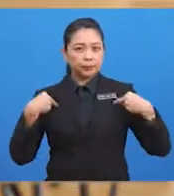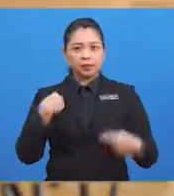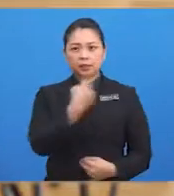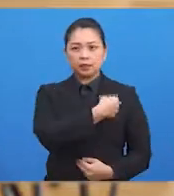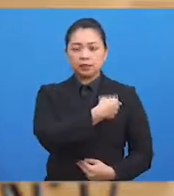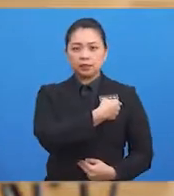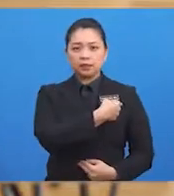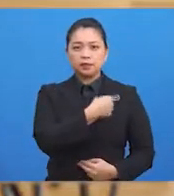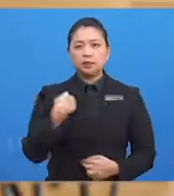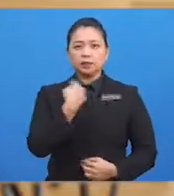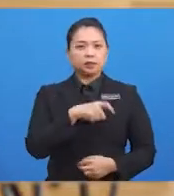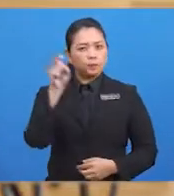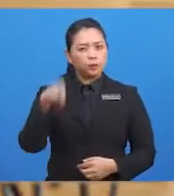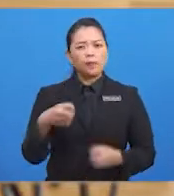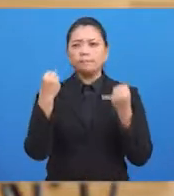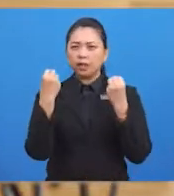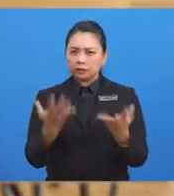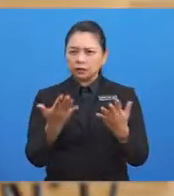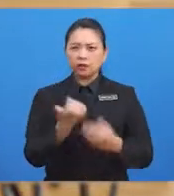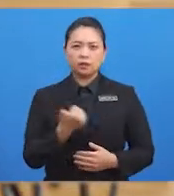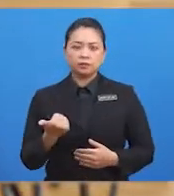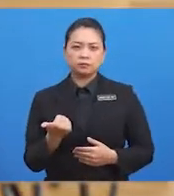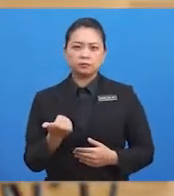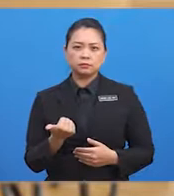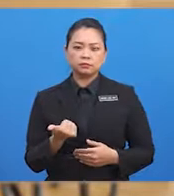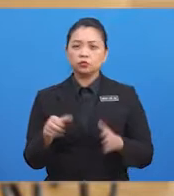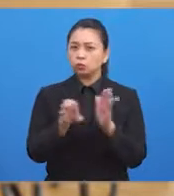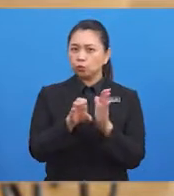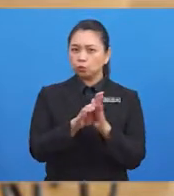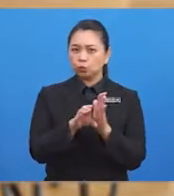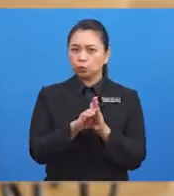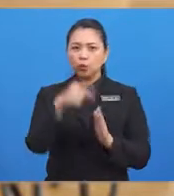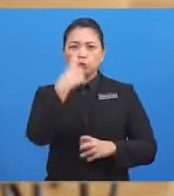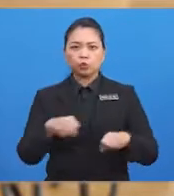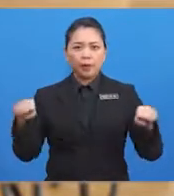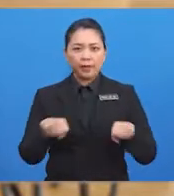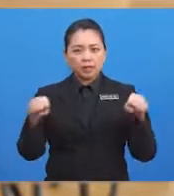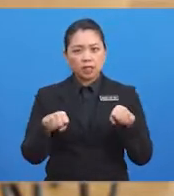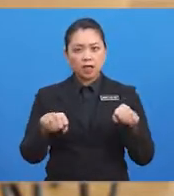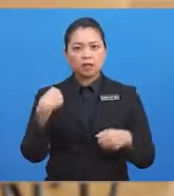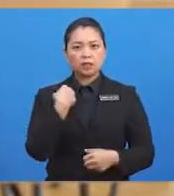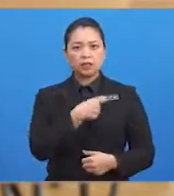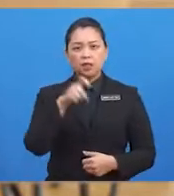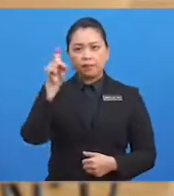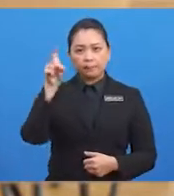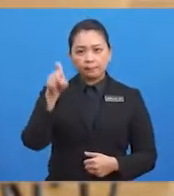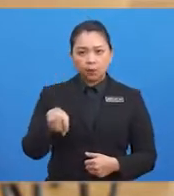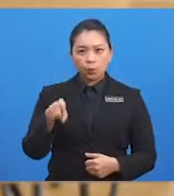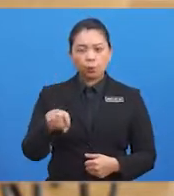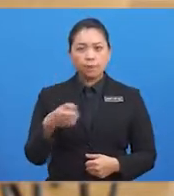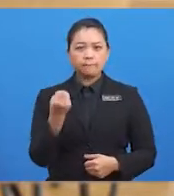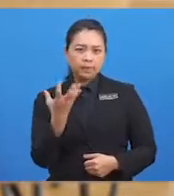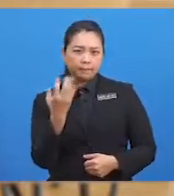banyak peralatan. Sebagai contoh, untuk memasak, kita memerlukan pelbagai peralatan dapur